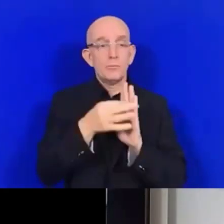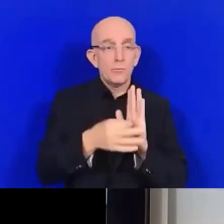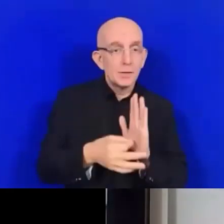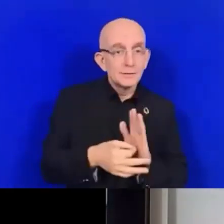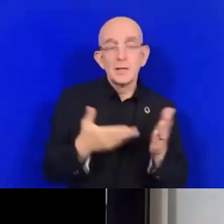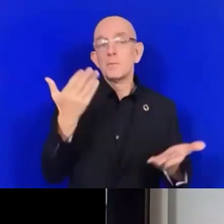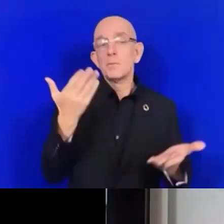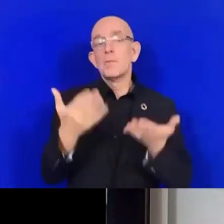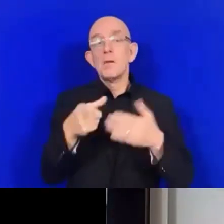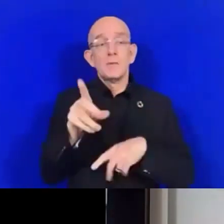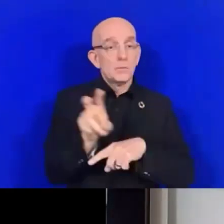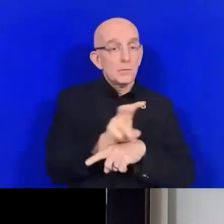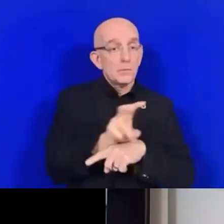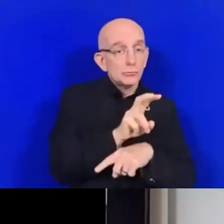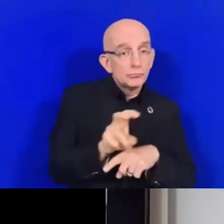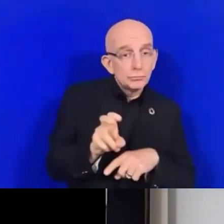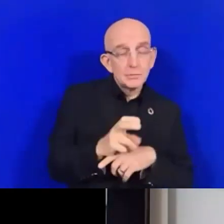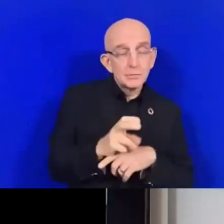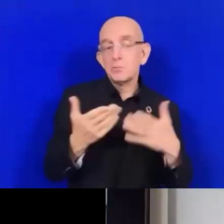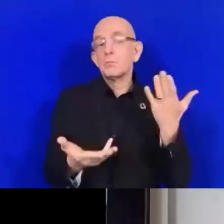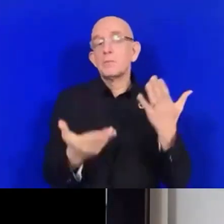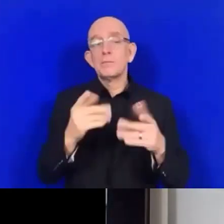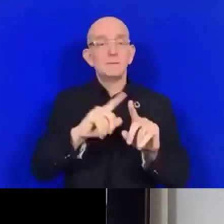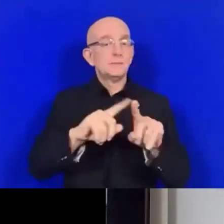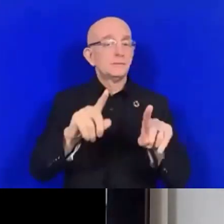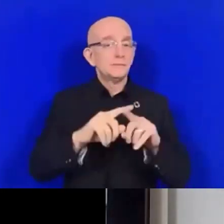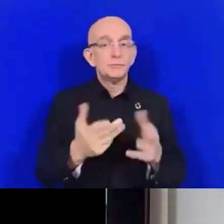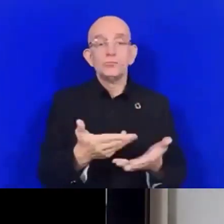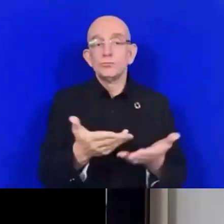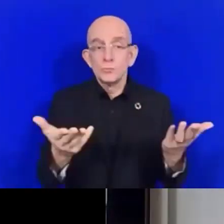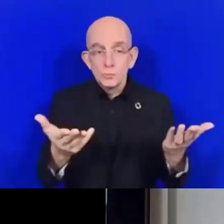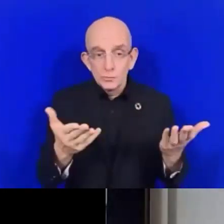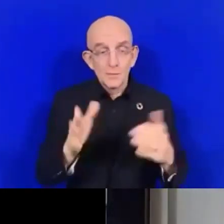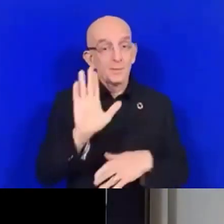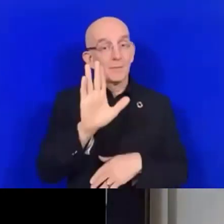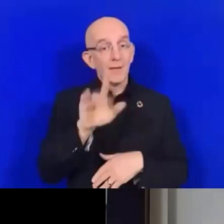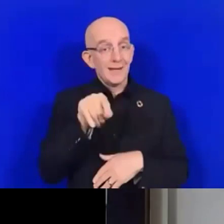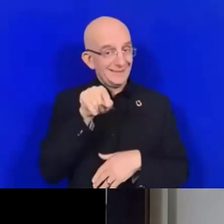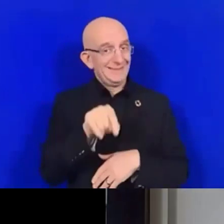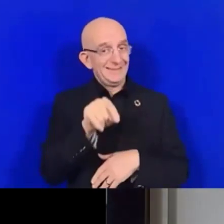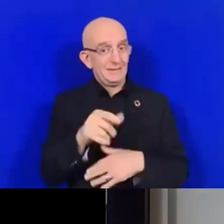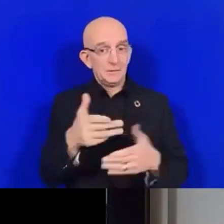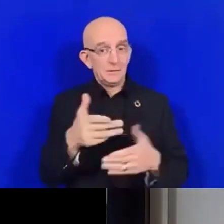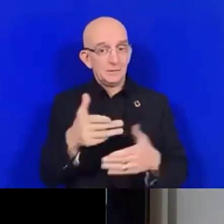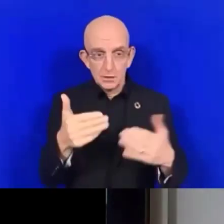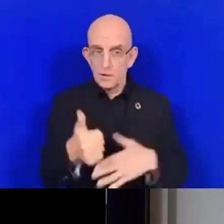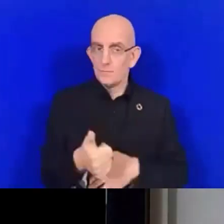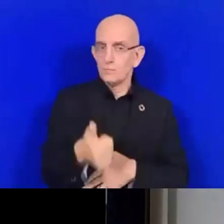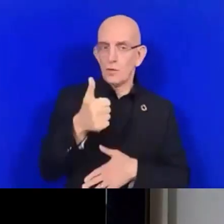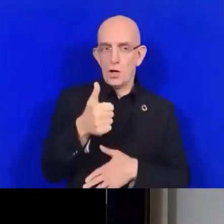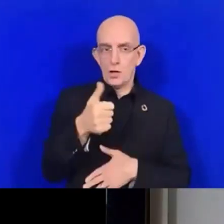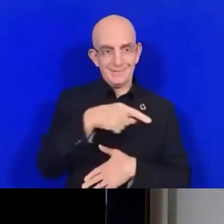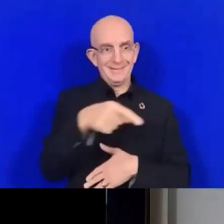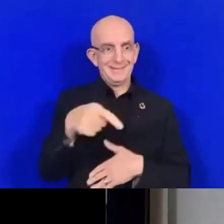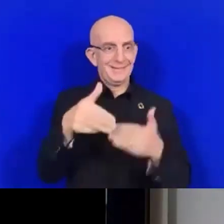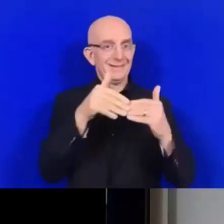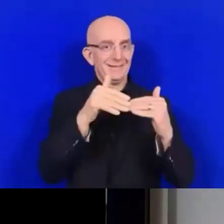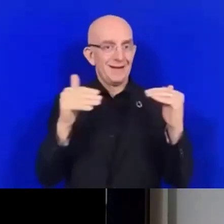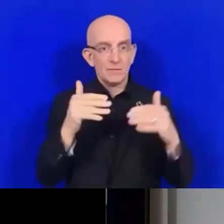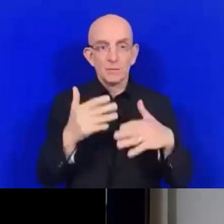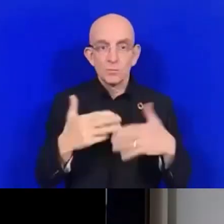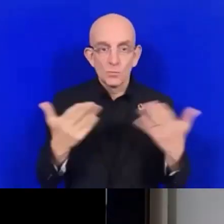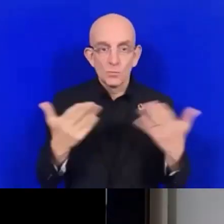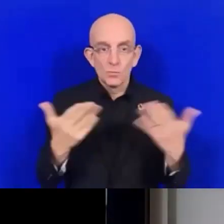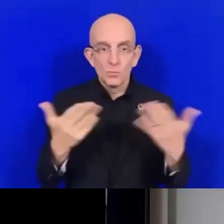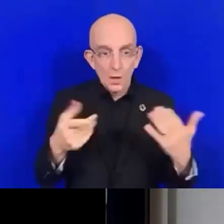peu importe le poste que vous occupez, ces éléments pourront vous aider dans la réduction de manière